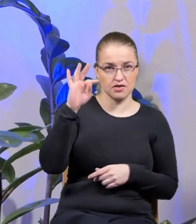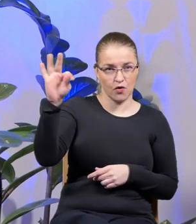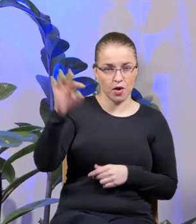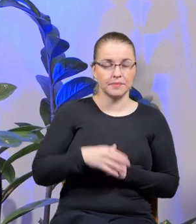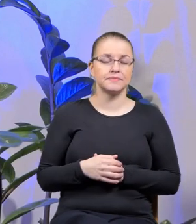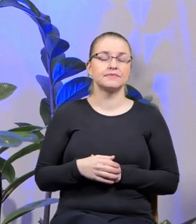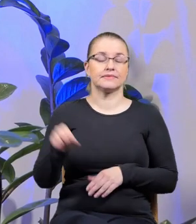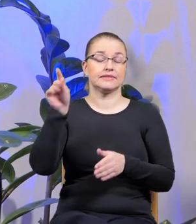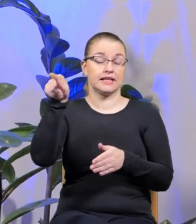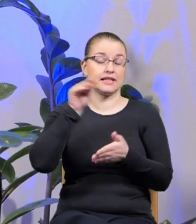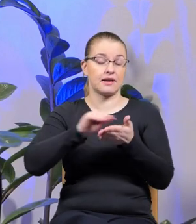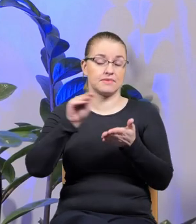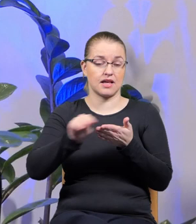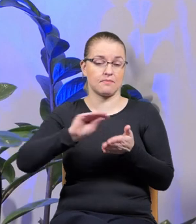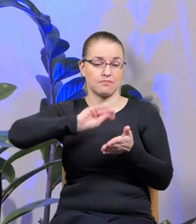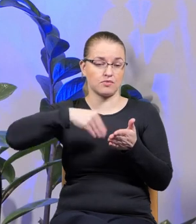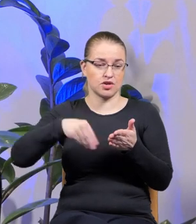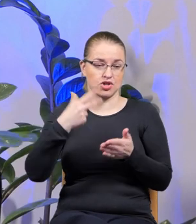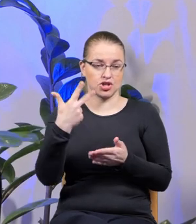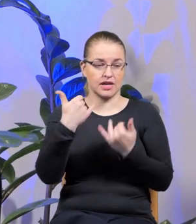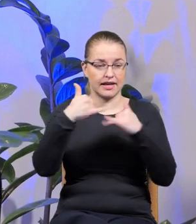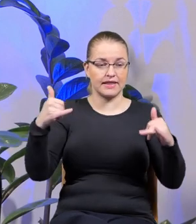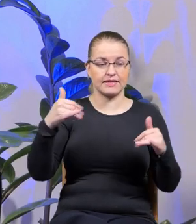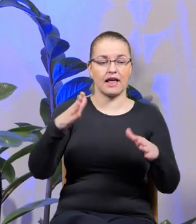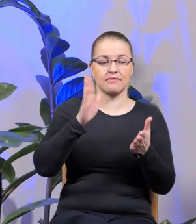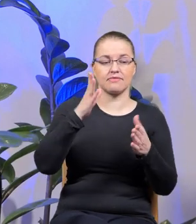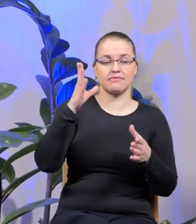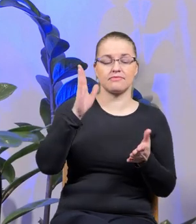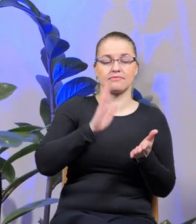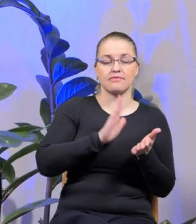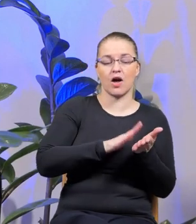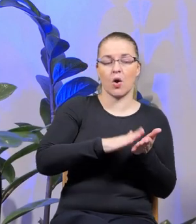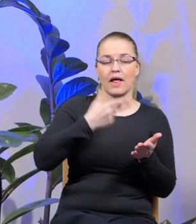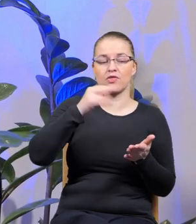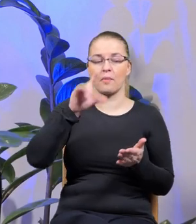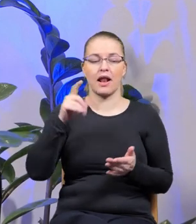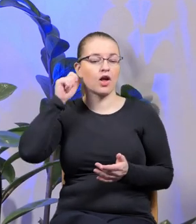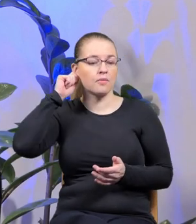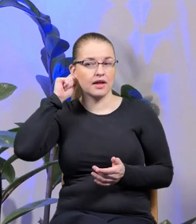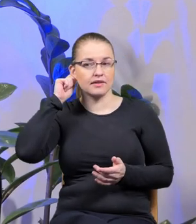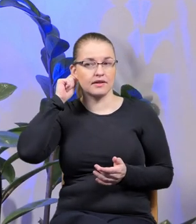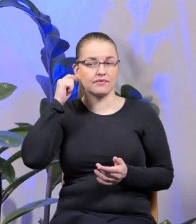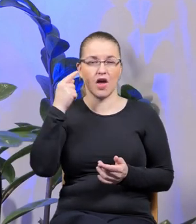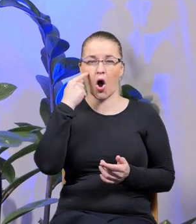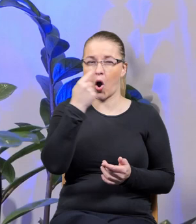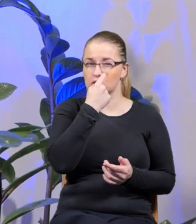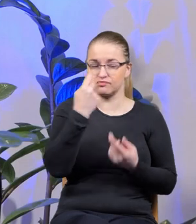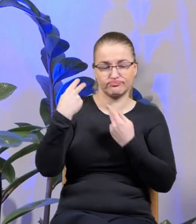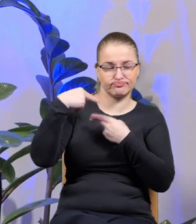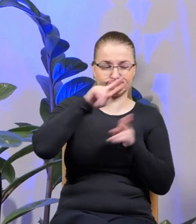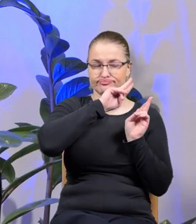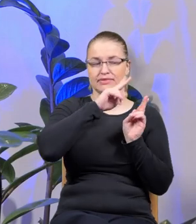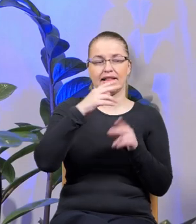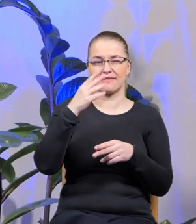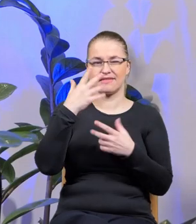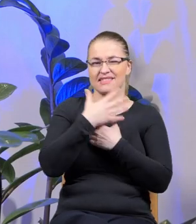napisałaś i podpisałaś z trzema innymi noblistkami, kobietami i napisałeś ci tak, że nie odwracajmy oczu od tragedii, musimy